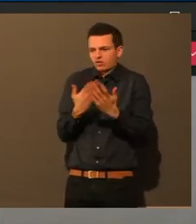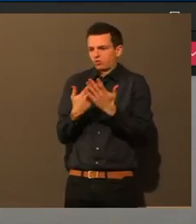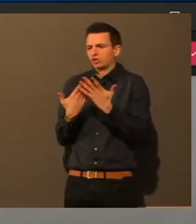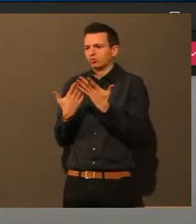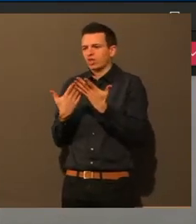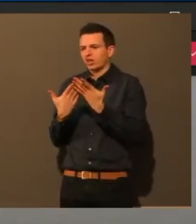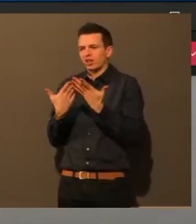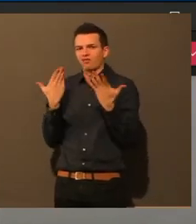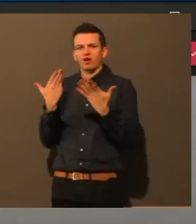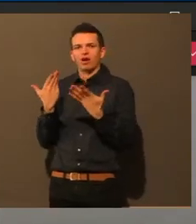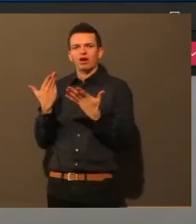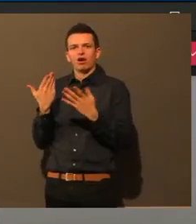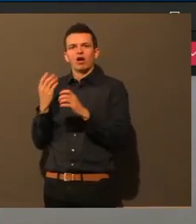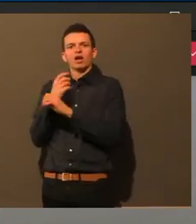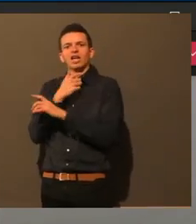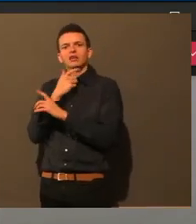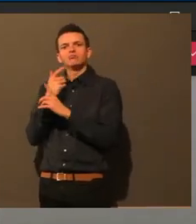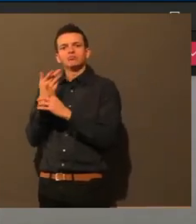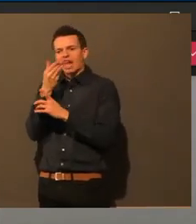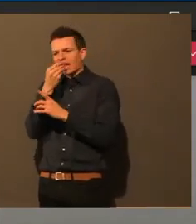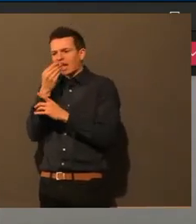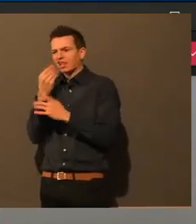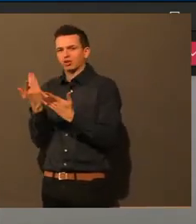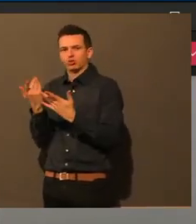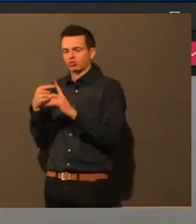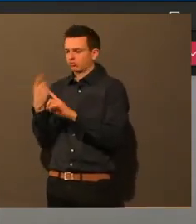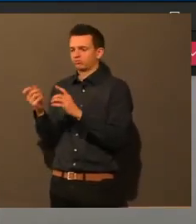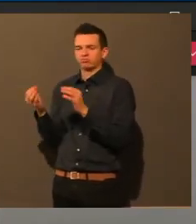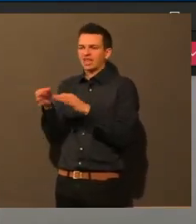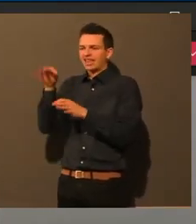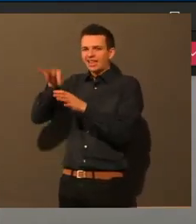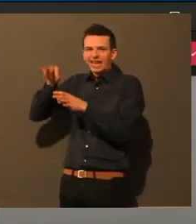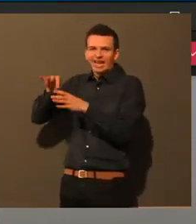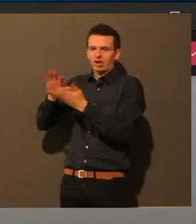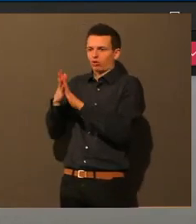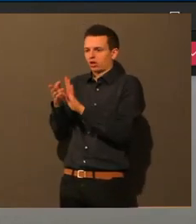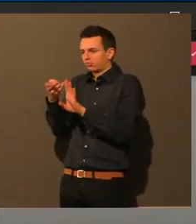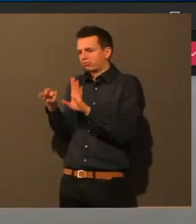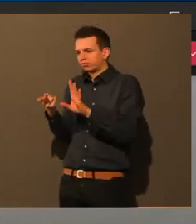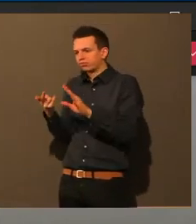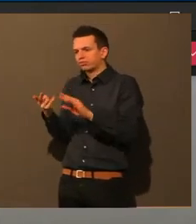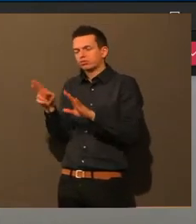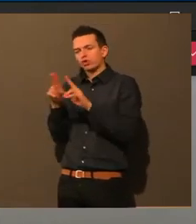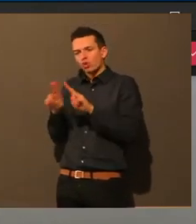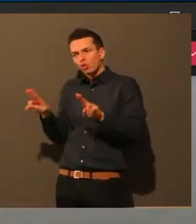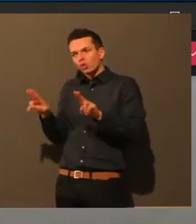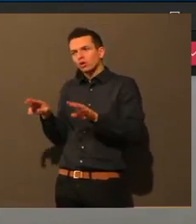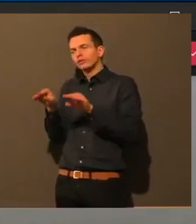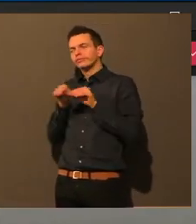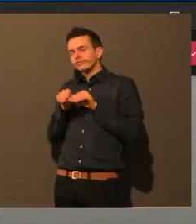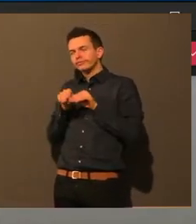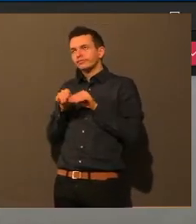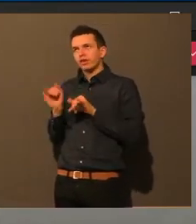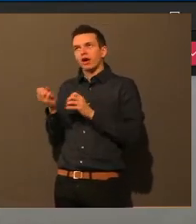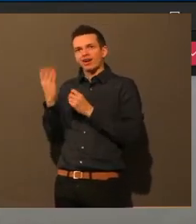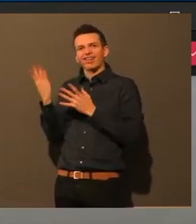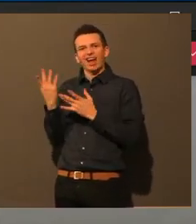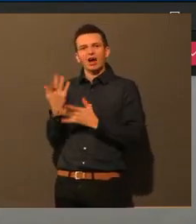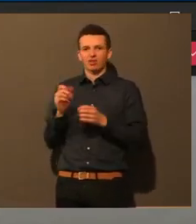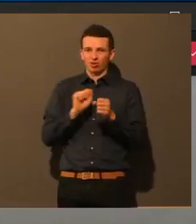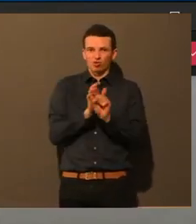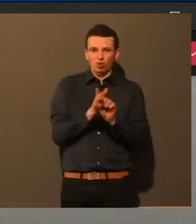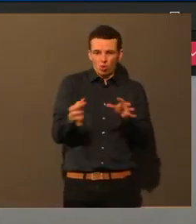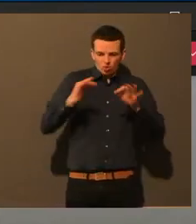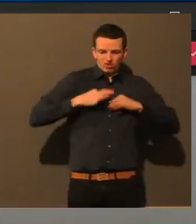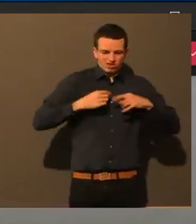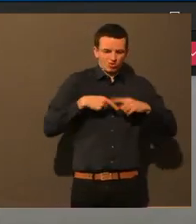keiner will sich darauf festlegen, was dagegen hilft. Ich finde irgendwie so eine Seite, wo einfach mal stehen würde,